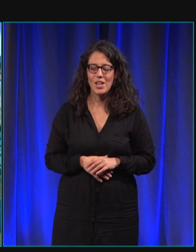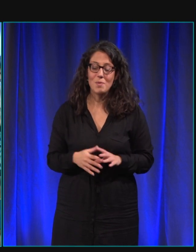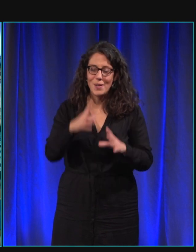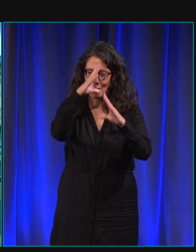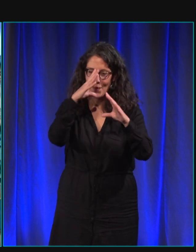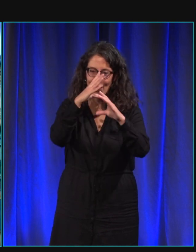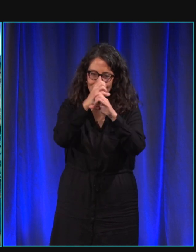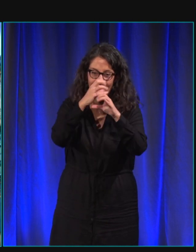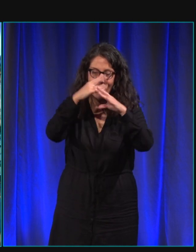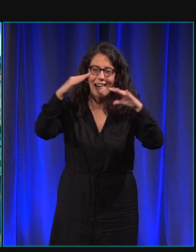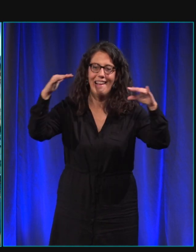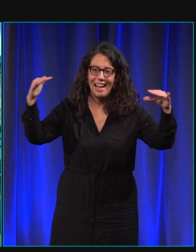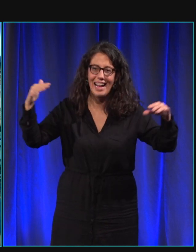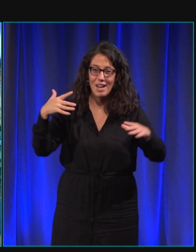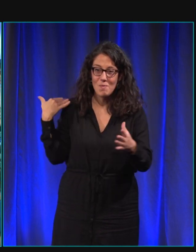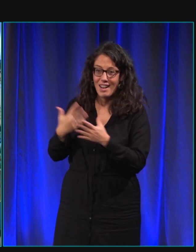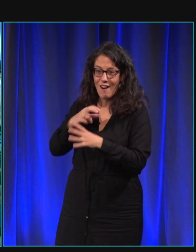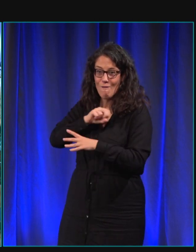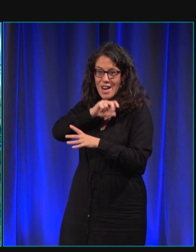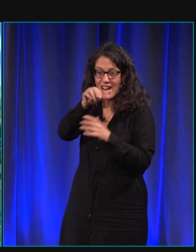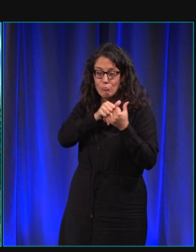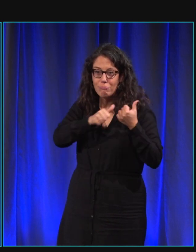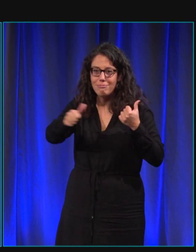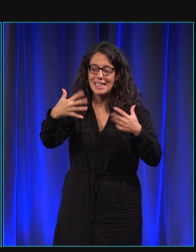la concentration après un grand voyage, c'est un peu compliqué.